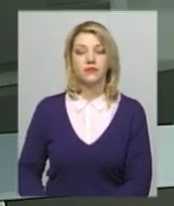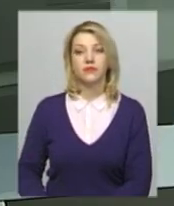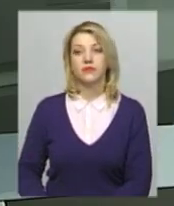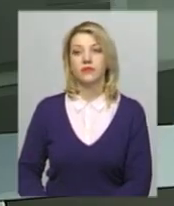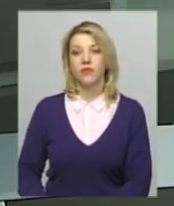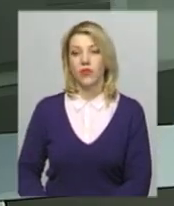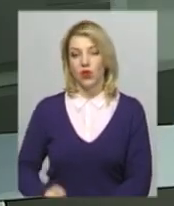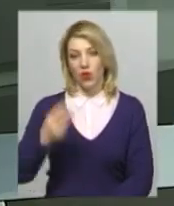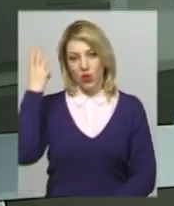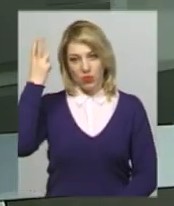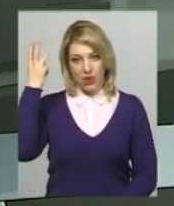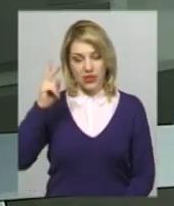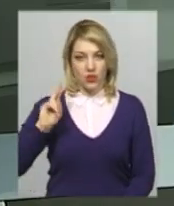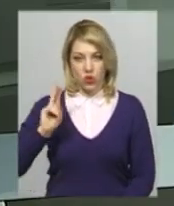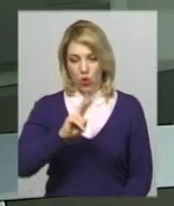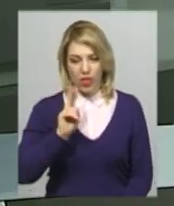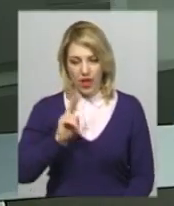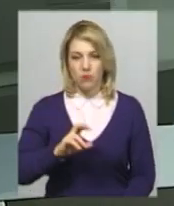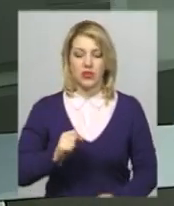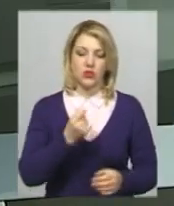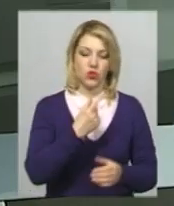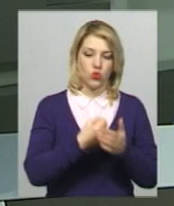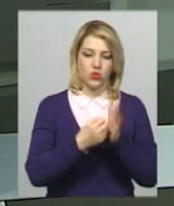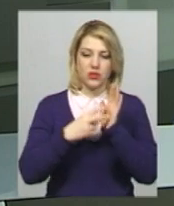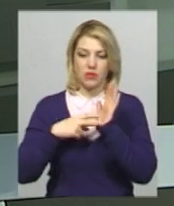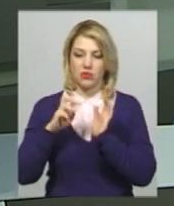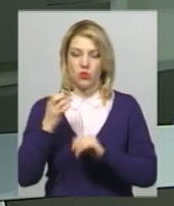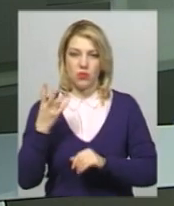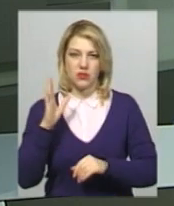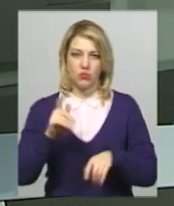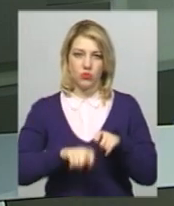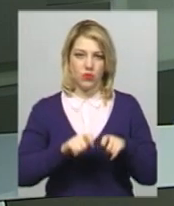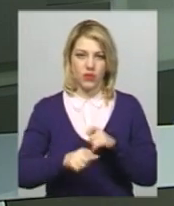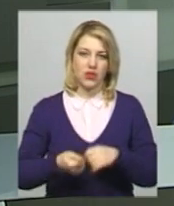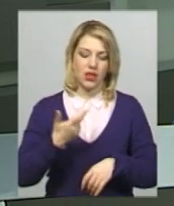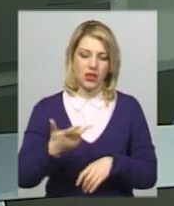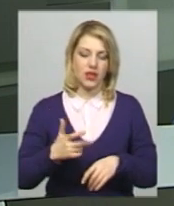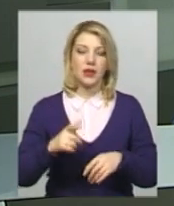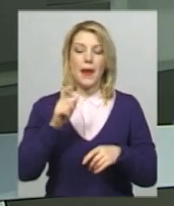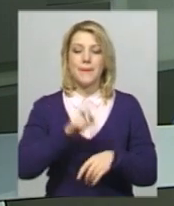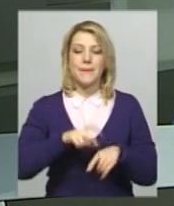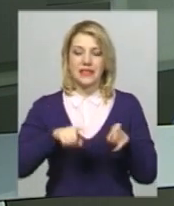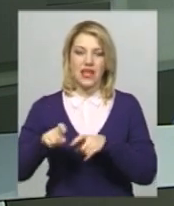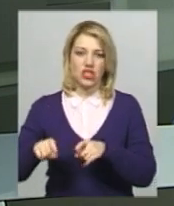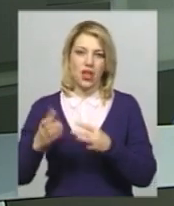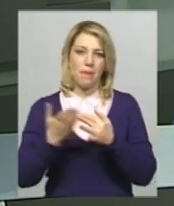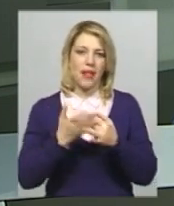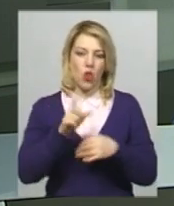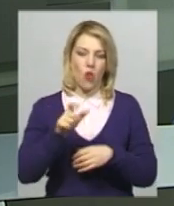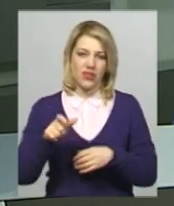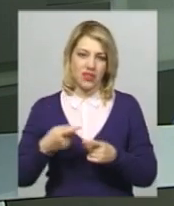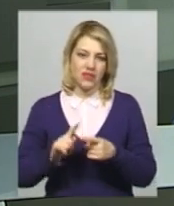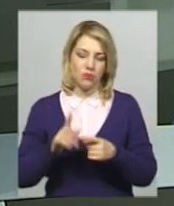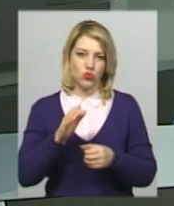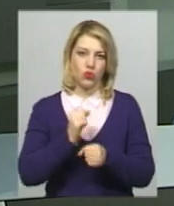У Хмельницьких тролейбусах з 11 до 17 березня перевірятимуть кількість пасажирів-пільговиків. Робитимуть